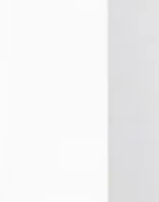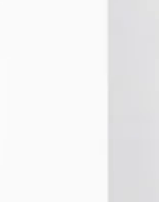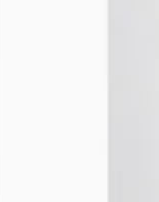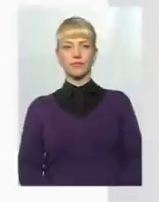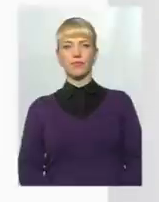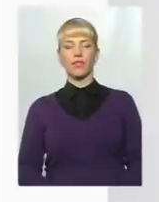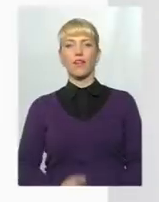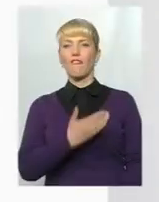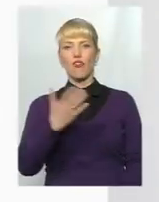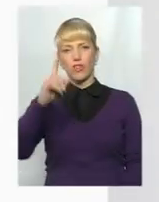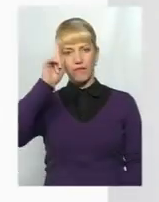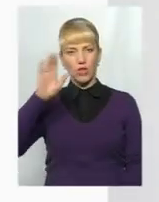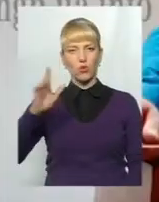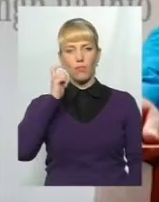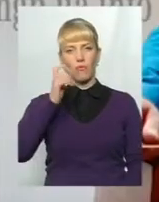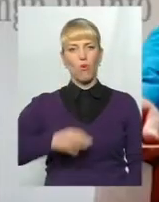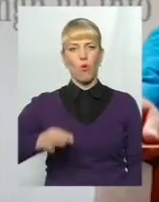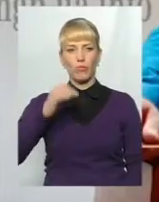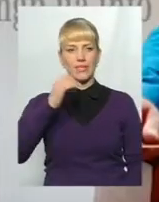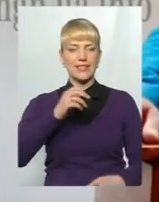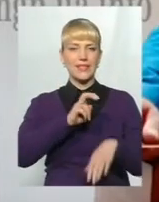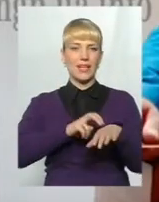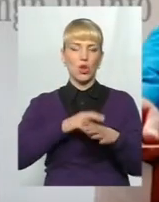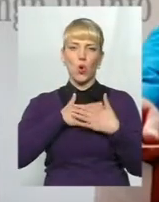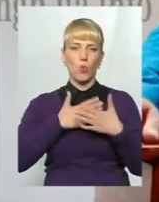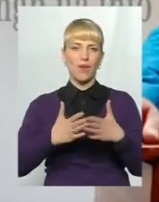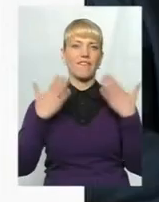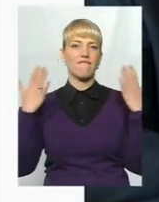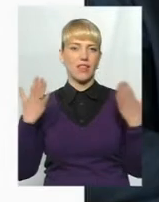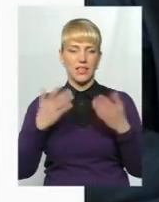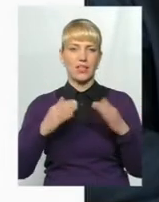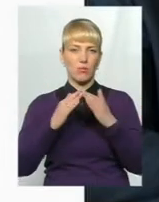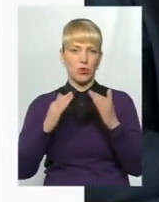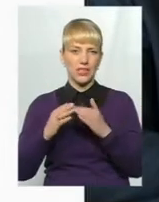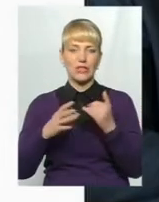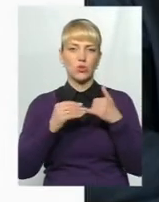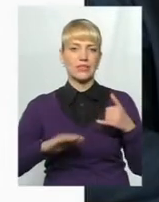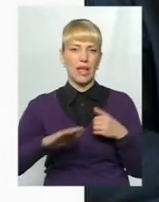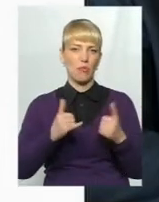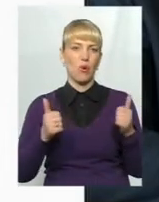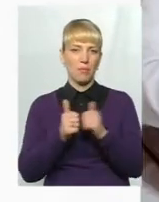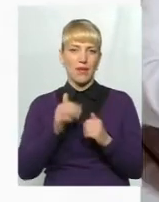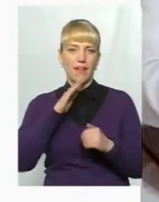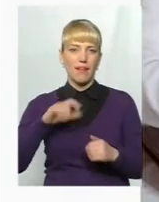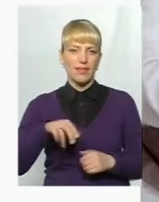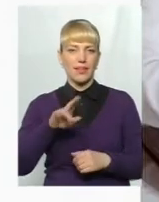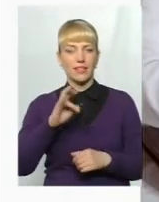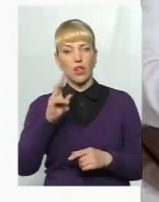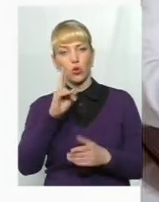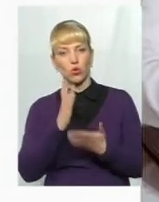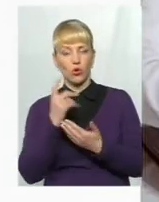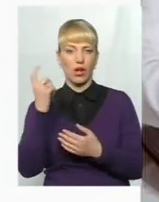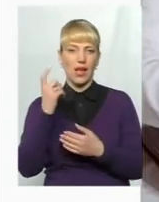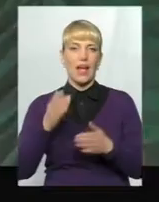Вони відомі в області лікарі. Люблять великі будинки, землю біля Дністра. Дехто володіє катером, а дехто